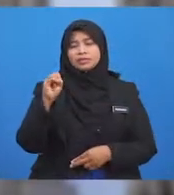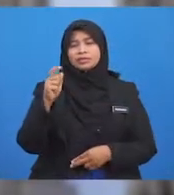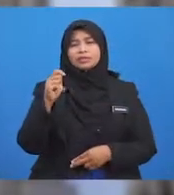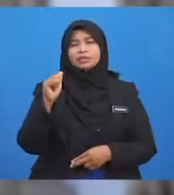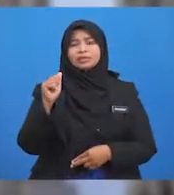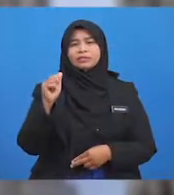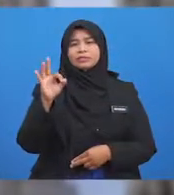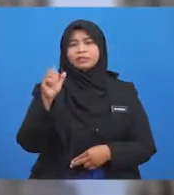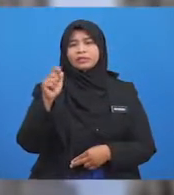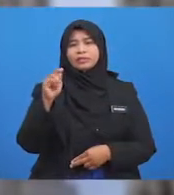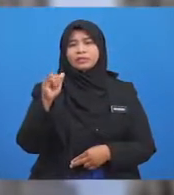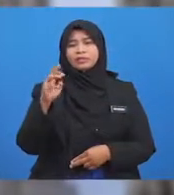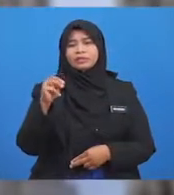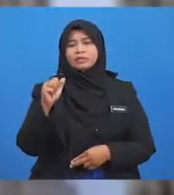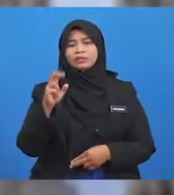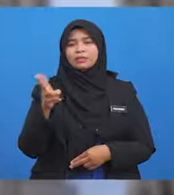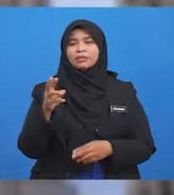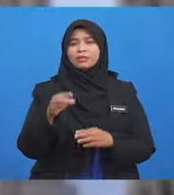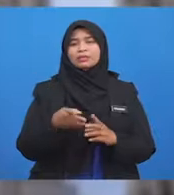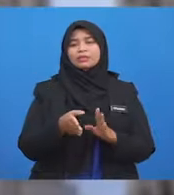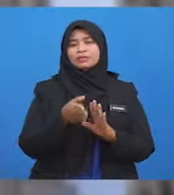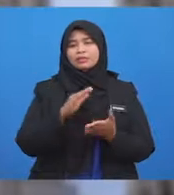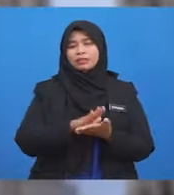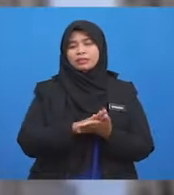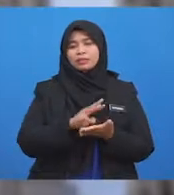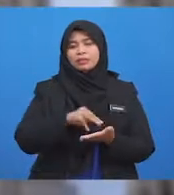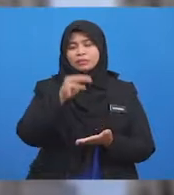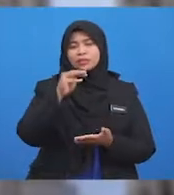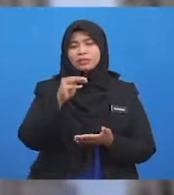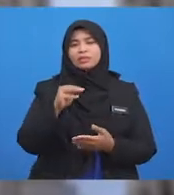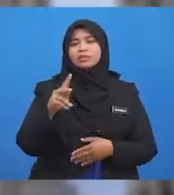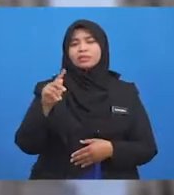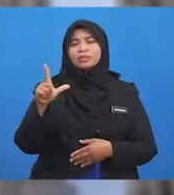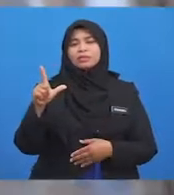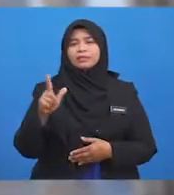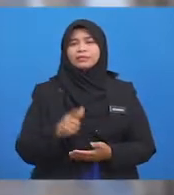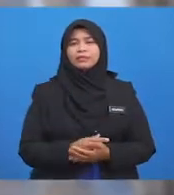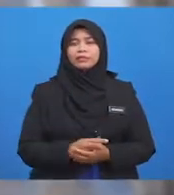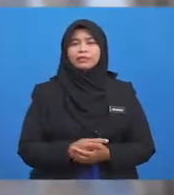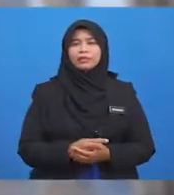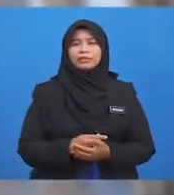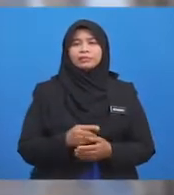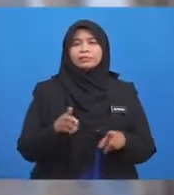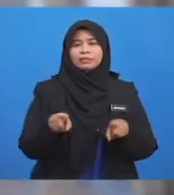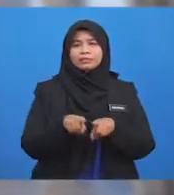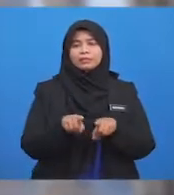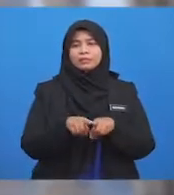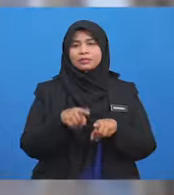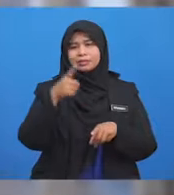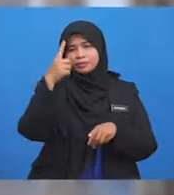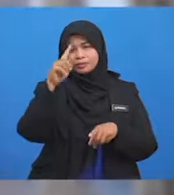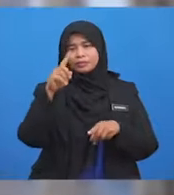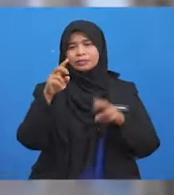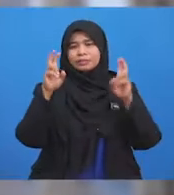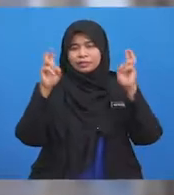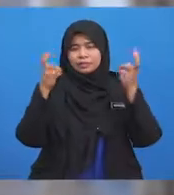binti Hassan dari Sekolah Menengah Sains Seri Puteri Kuala Lumpur akan bersama-sama murid sekalian mengupas topik